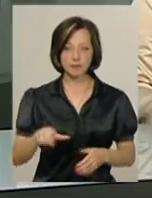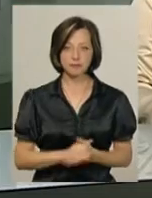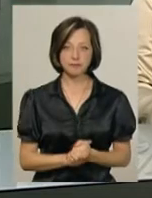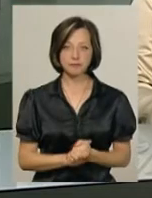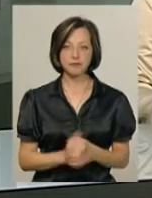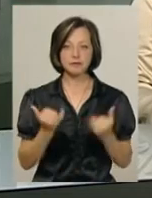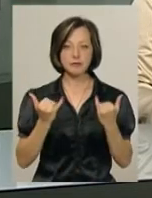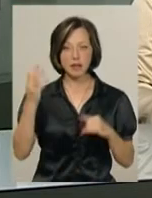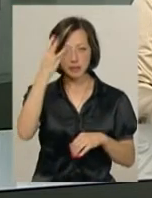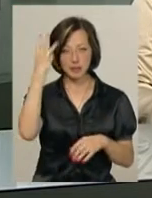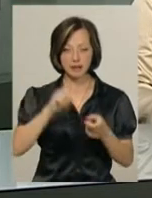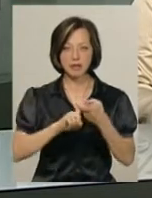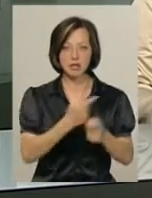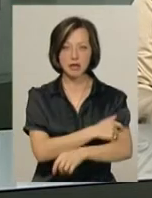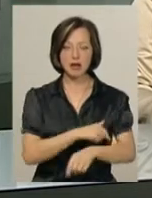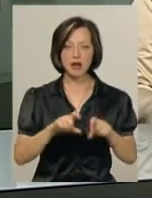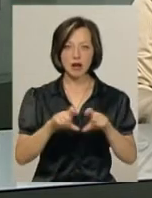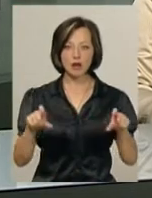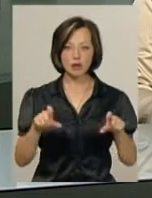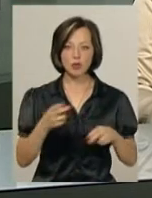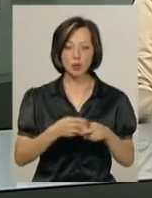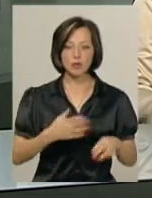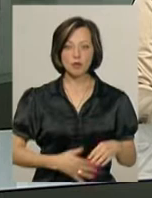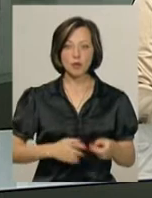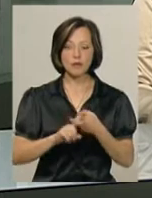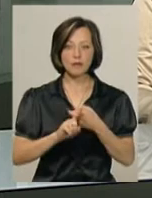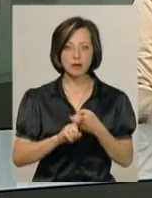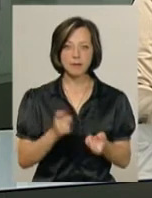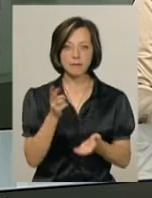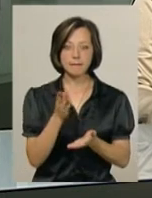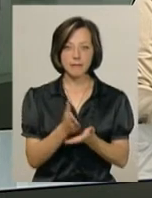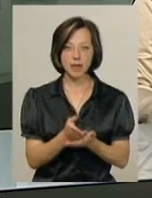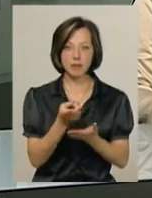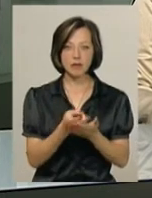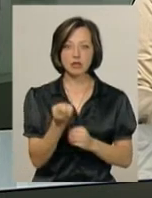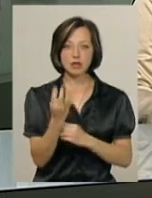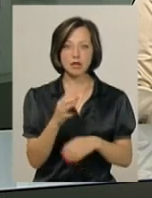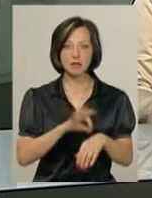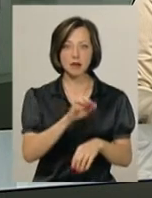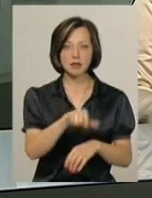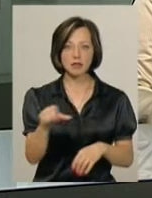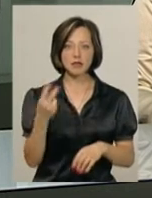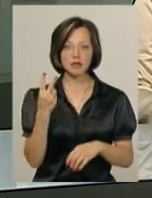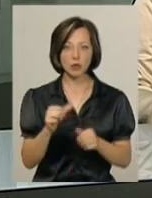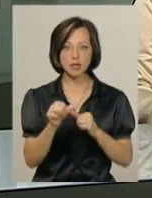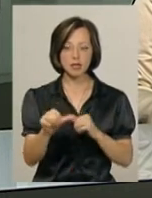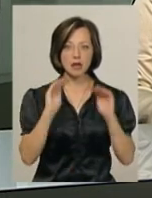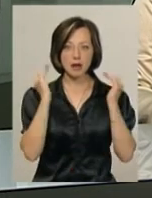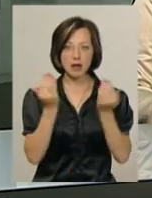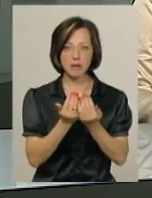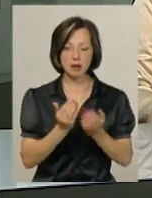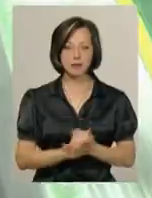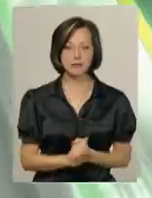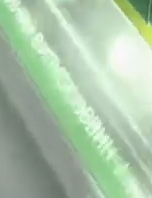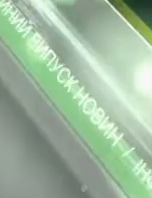Зараз в Хмельницькій інфекційній лікарні з гострими кишковими інфекціями перебуває 14 пацієнтів. Двоє з них в реанімації.